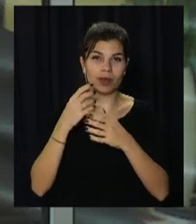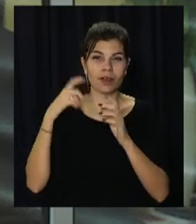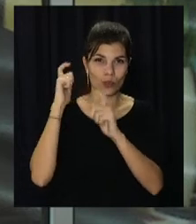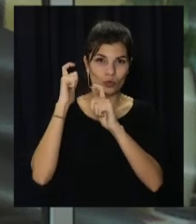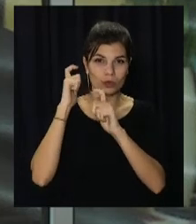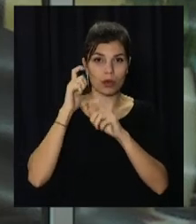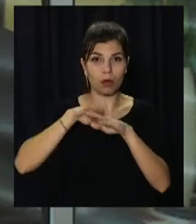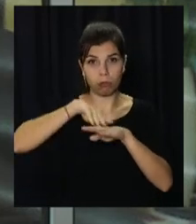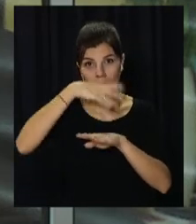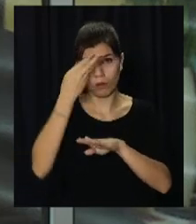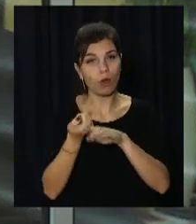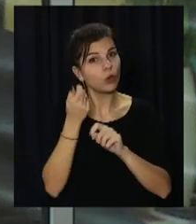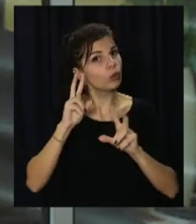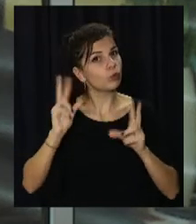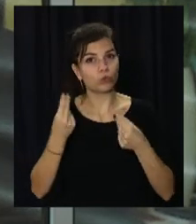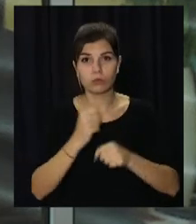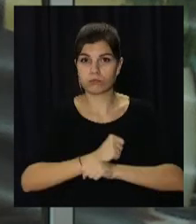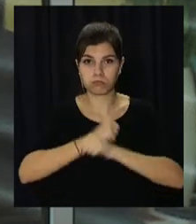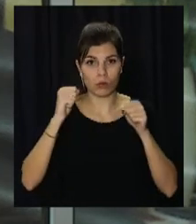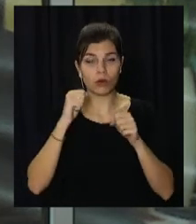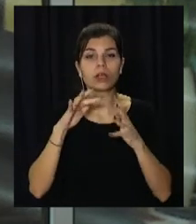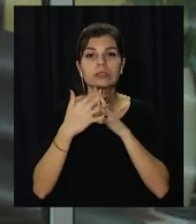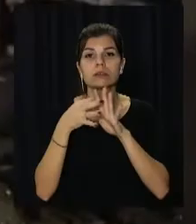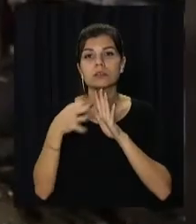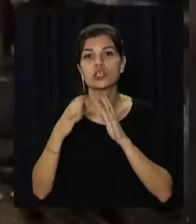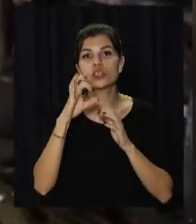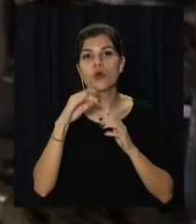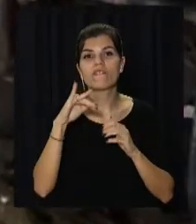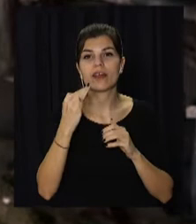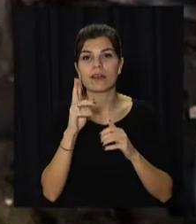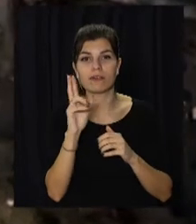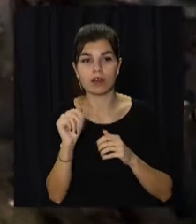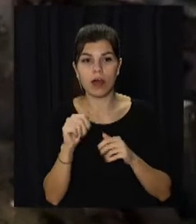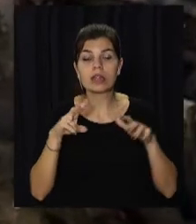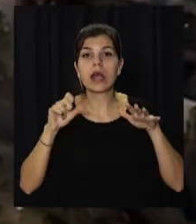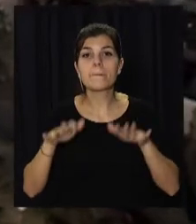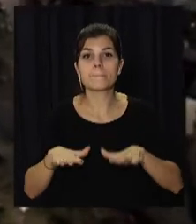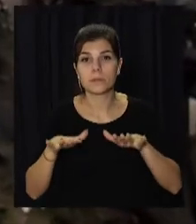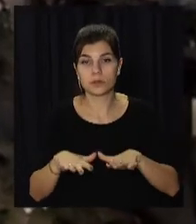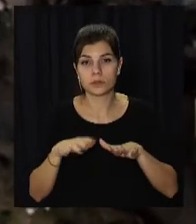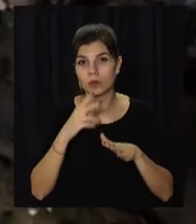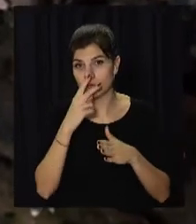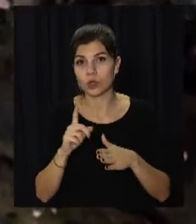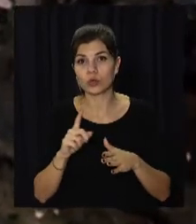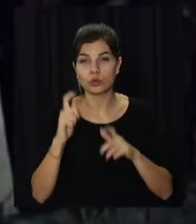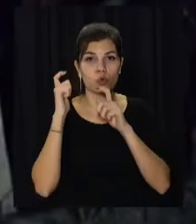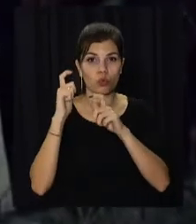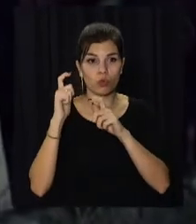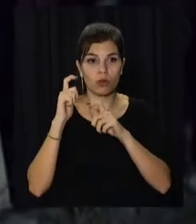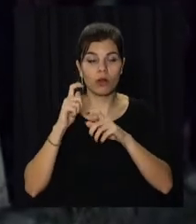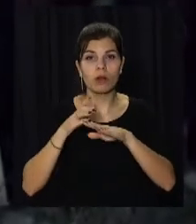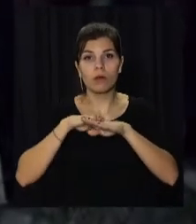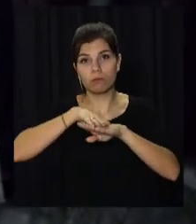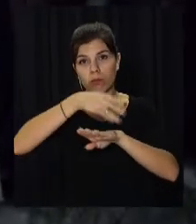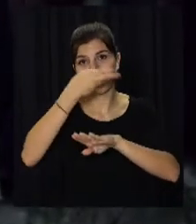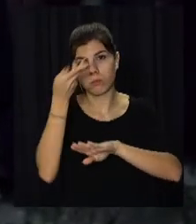вибухнуло. Аварія трапилась неподалік селища Софіївка Криворізького району. На місці рятувальники встановили, що вантажівка з'їхала в